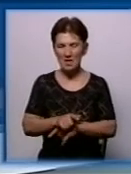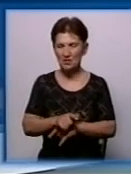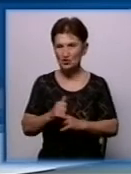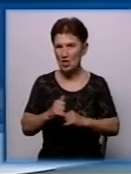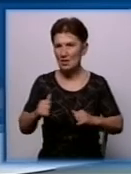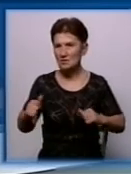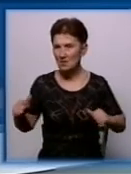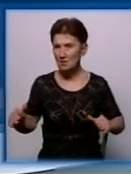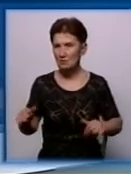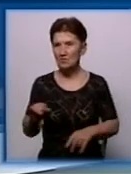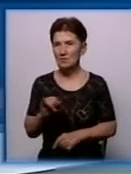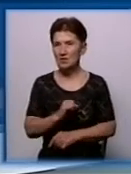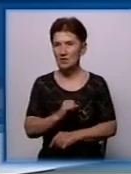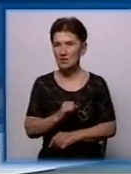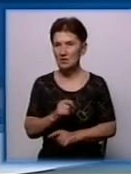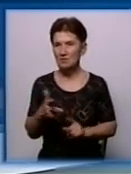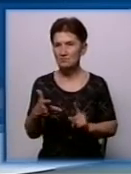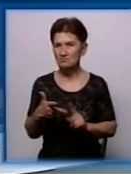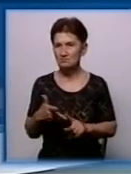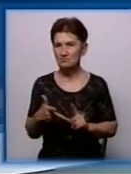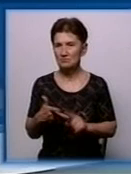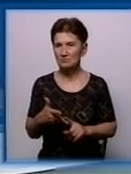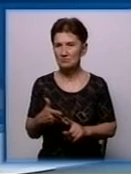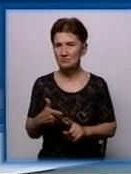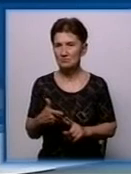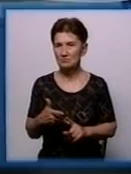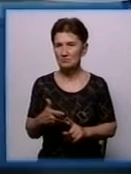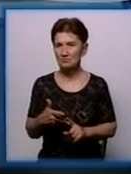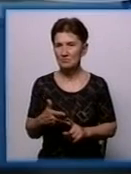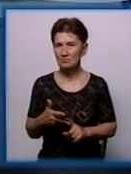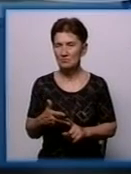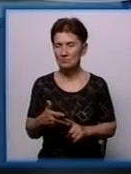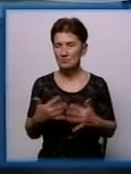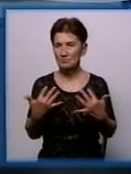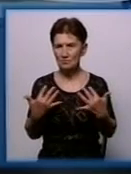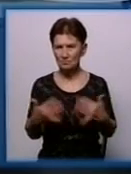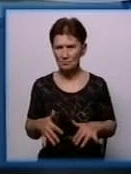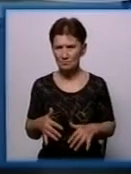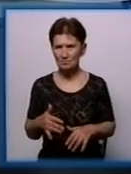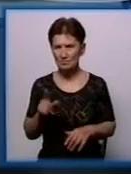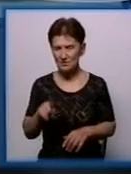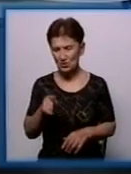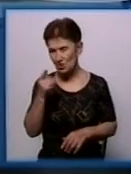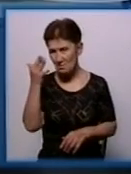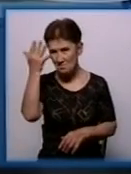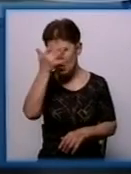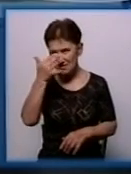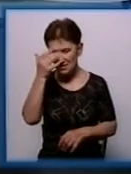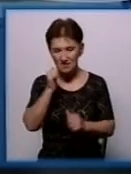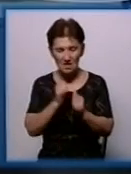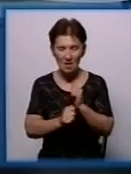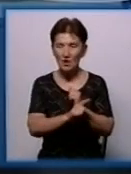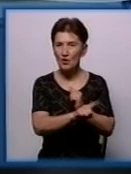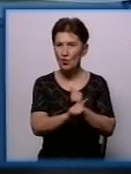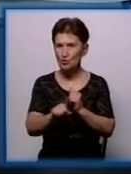фактор – це самовмислення кожного керівника на